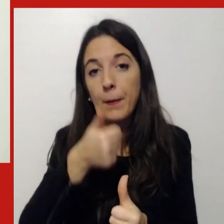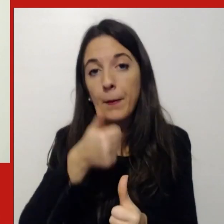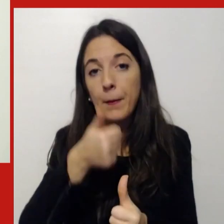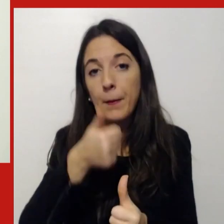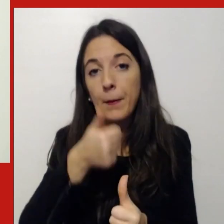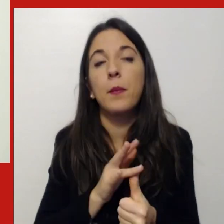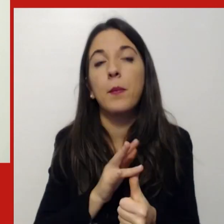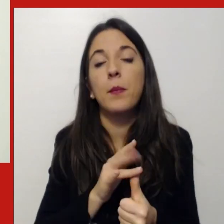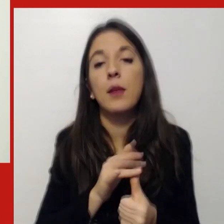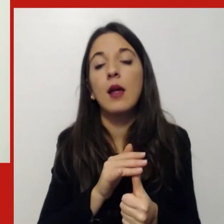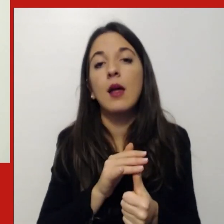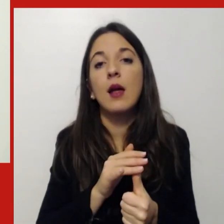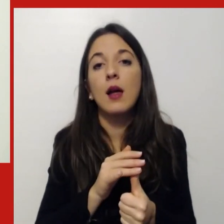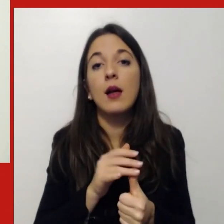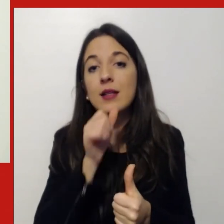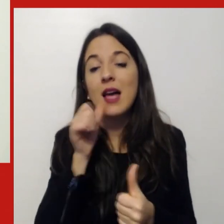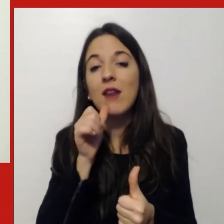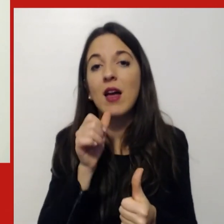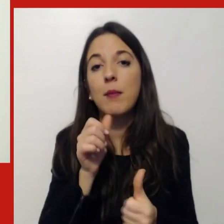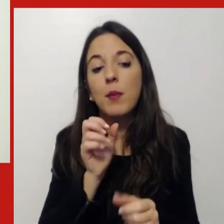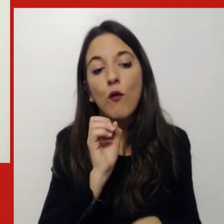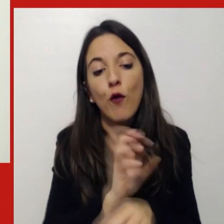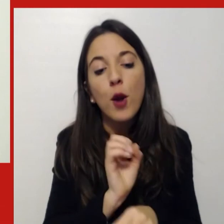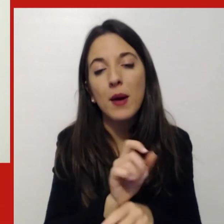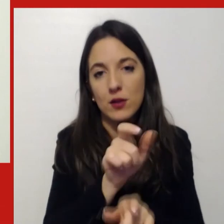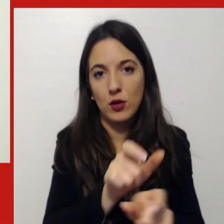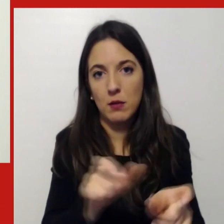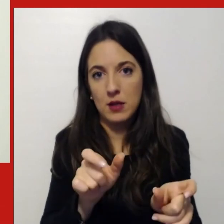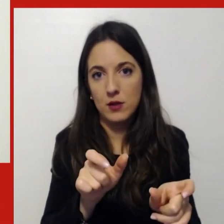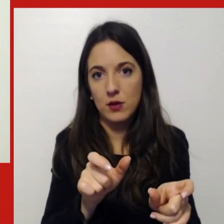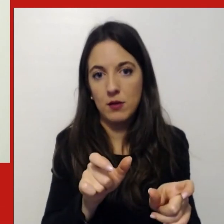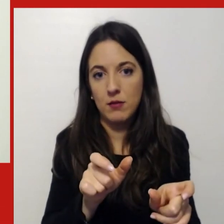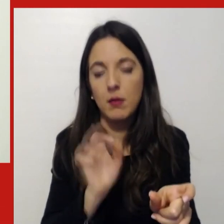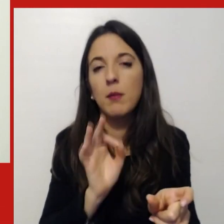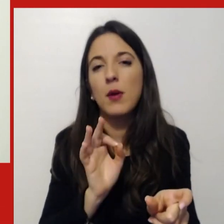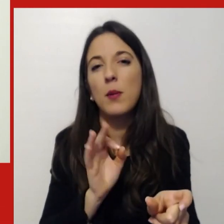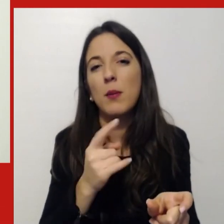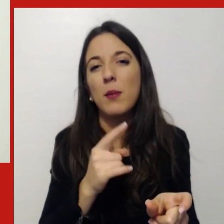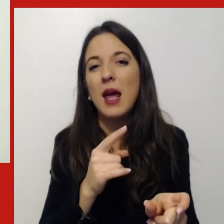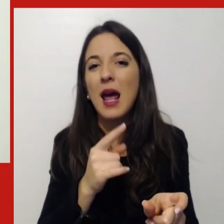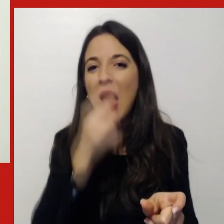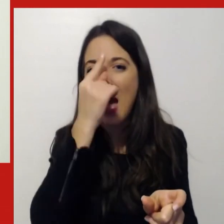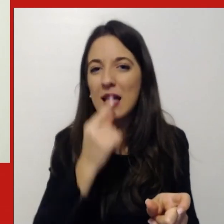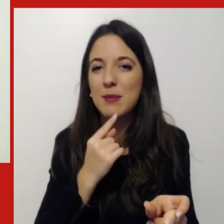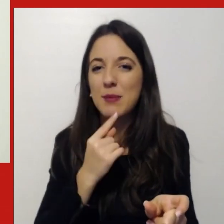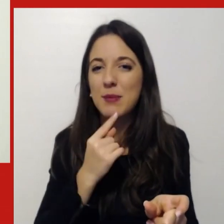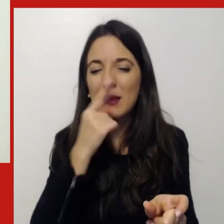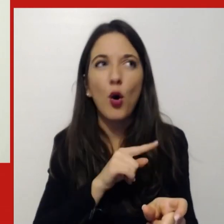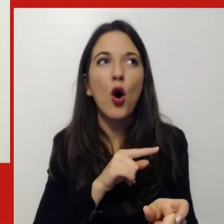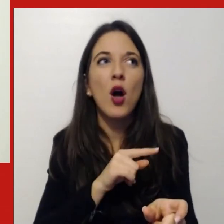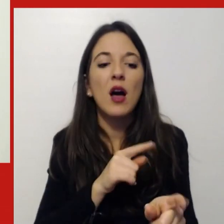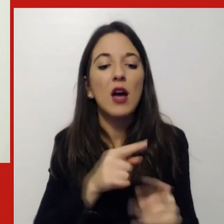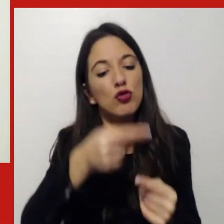dare coaching fare formazione alle persone anche su aspetti come gestire la propria giornata scegliere